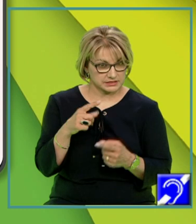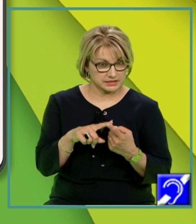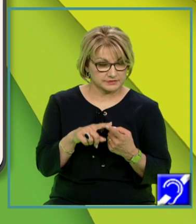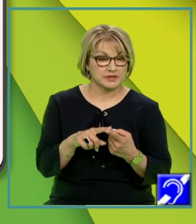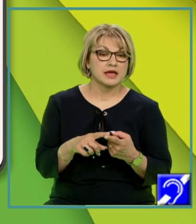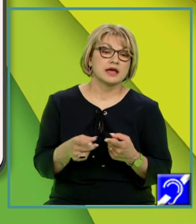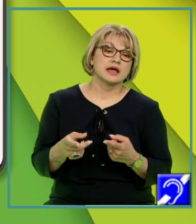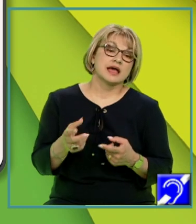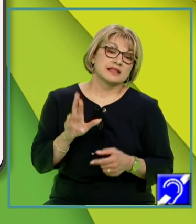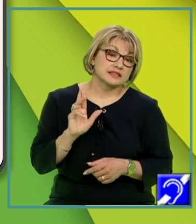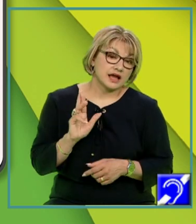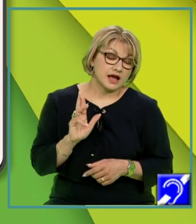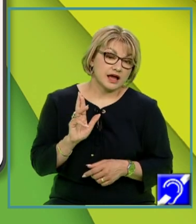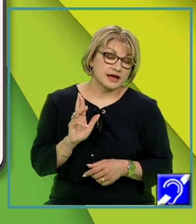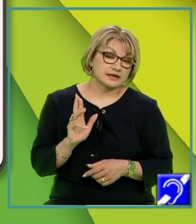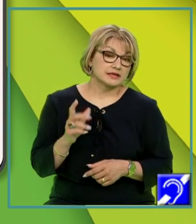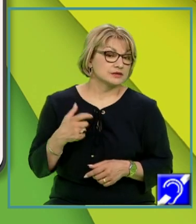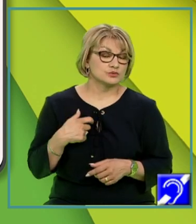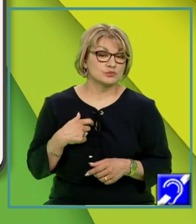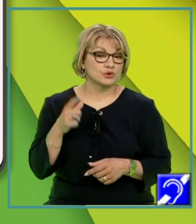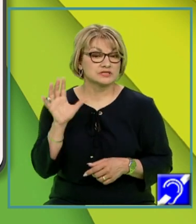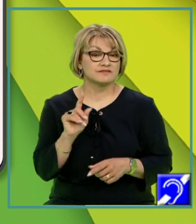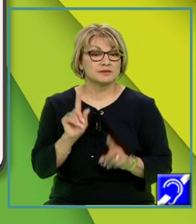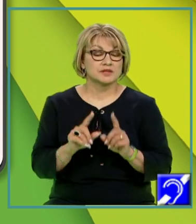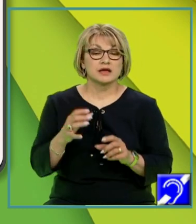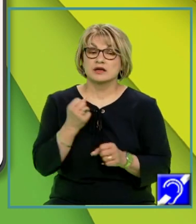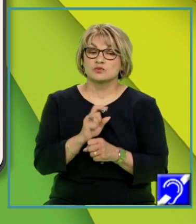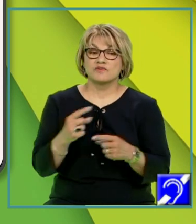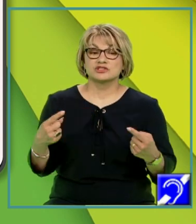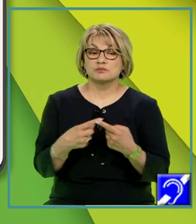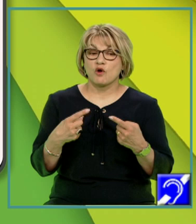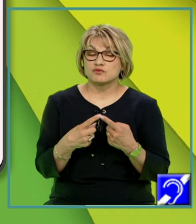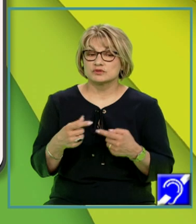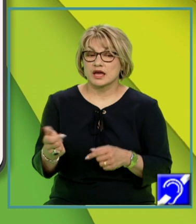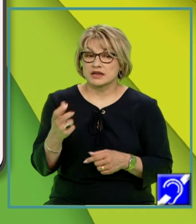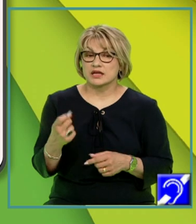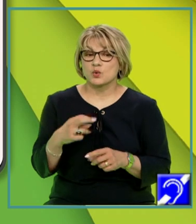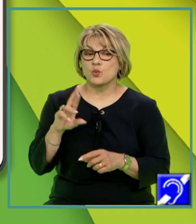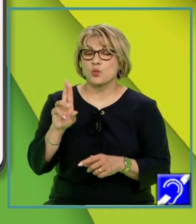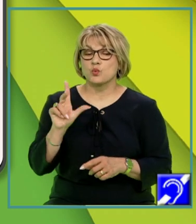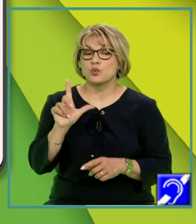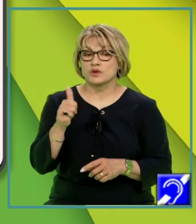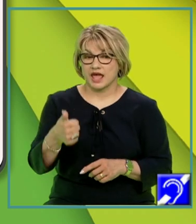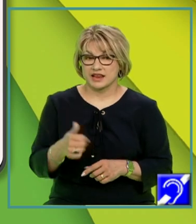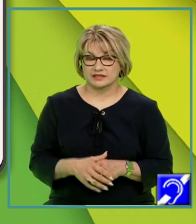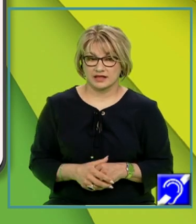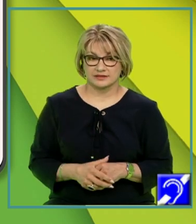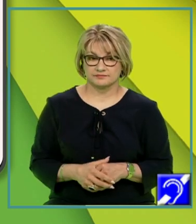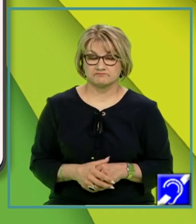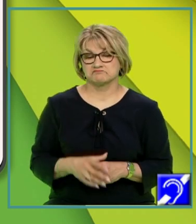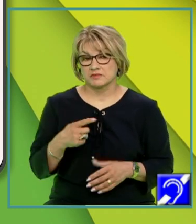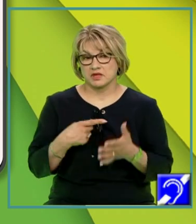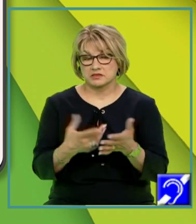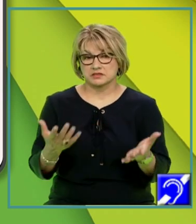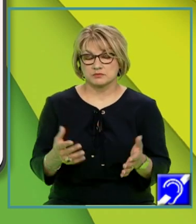nu putem afla asta prin confruntare cu realitate. Propozițiile matematice sunt de acest fel. Dacă spun